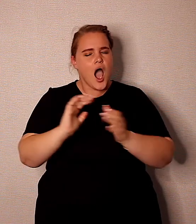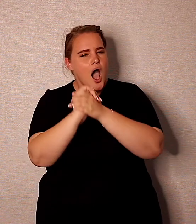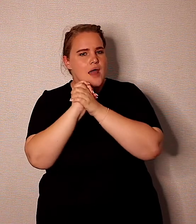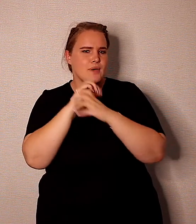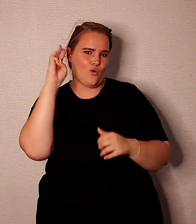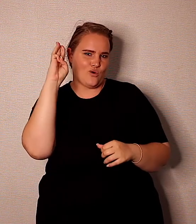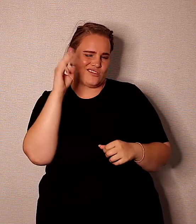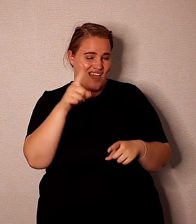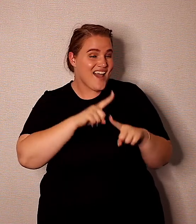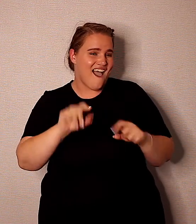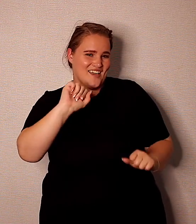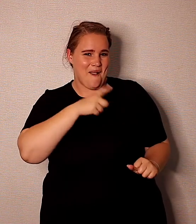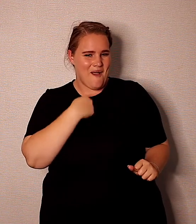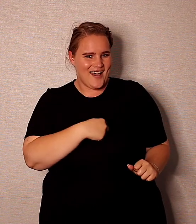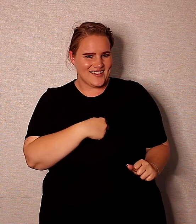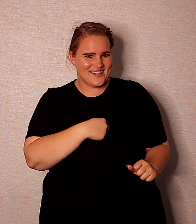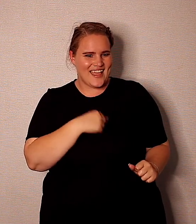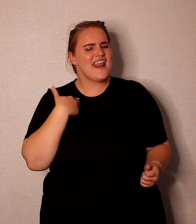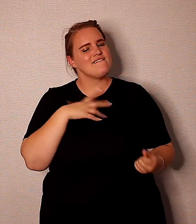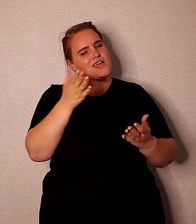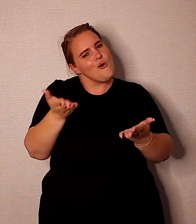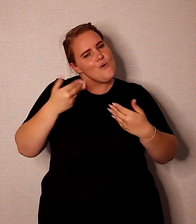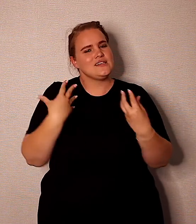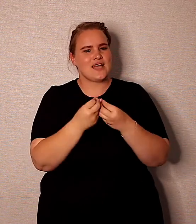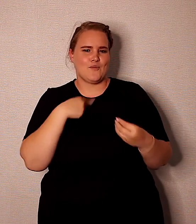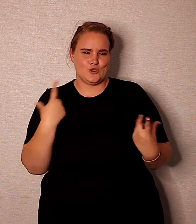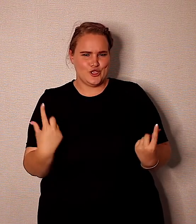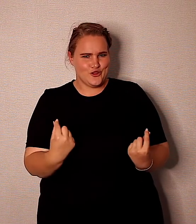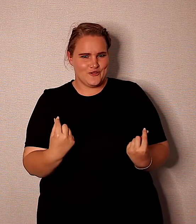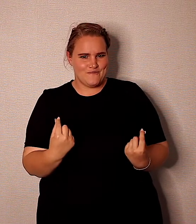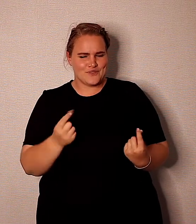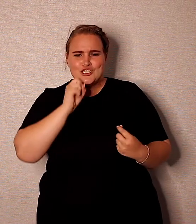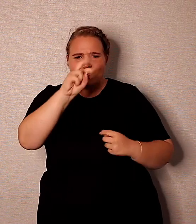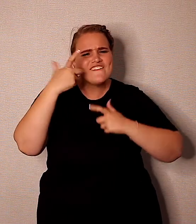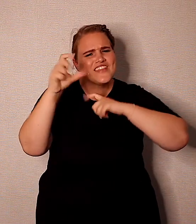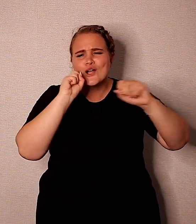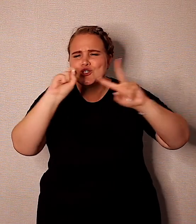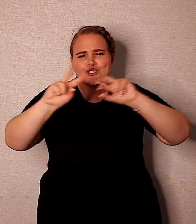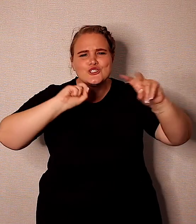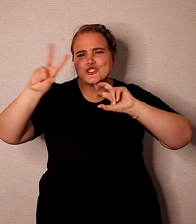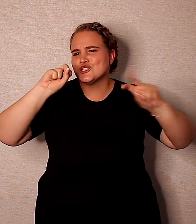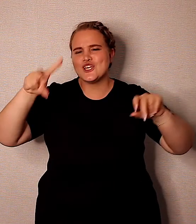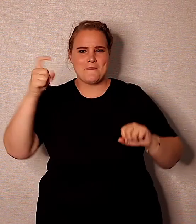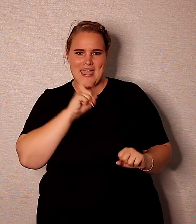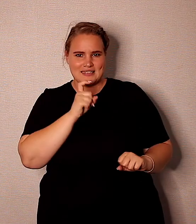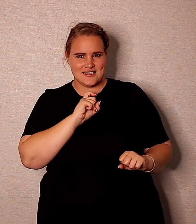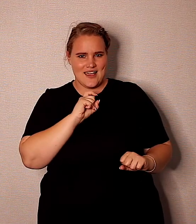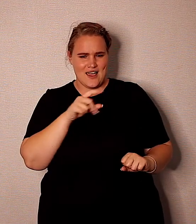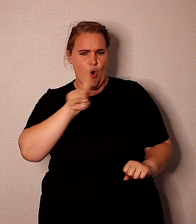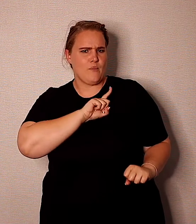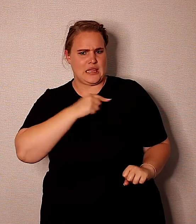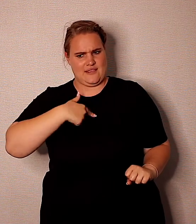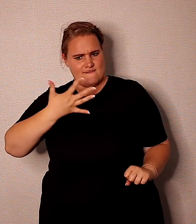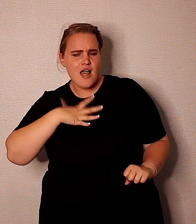sien, God dan bid, dit is te rou, dit doen iets in jou hart, en wil jou uitnooi met so saam met ons buiten woon. Stier hierdie as een blief aan, en klomp mense,